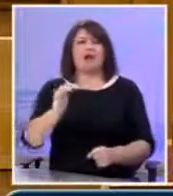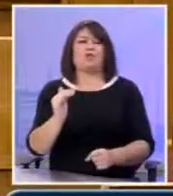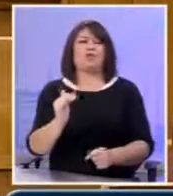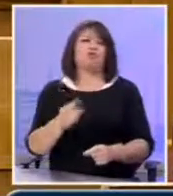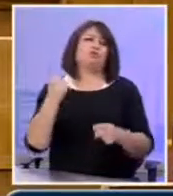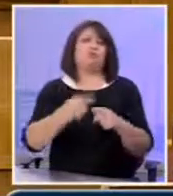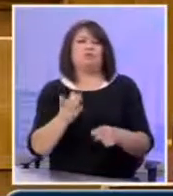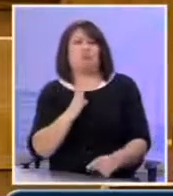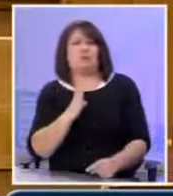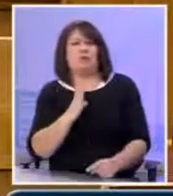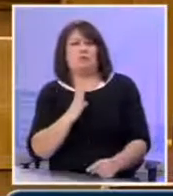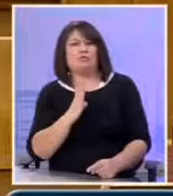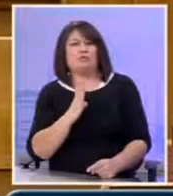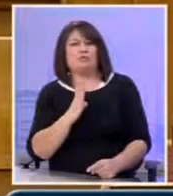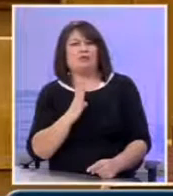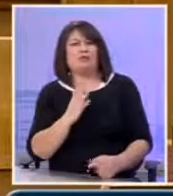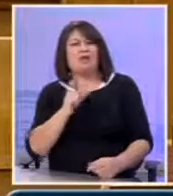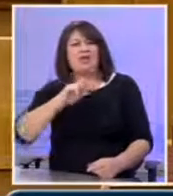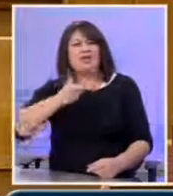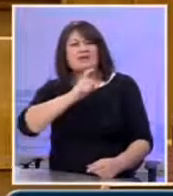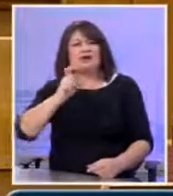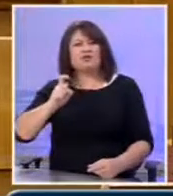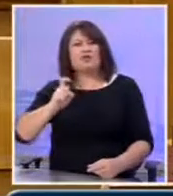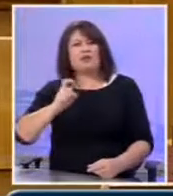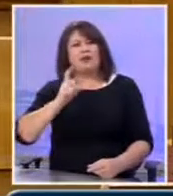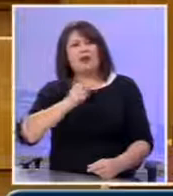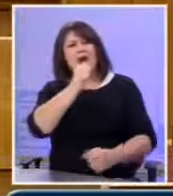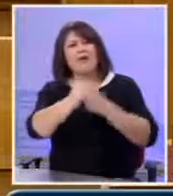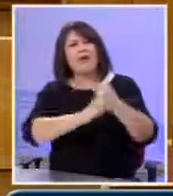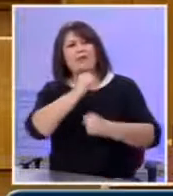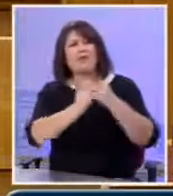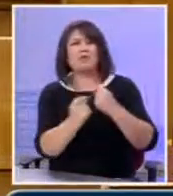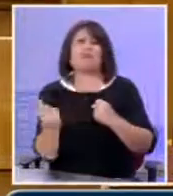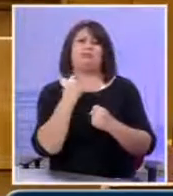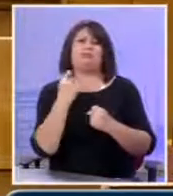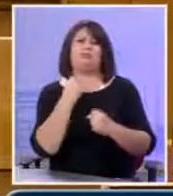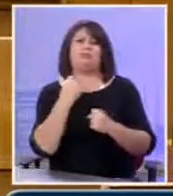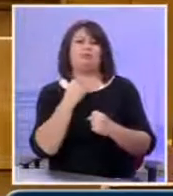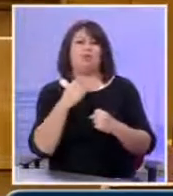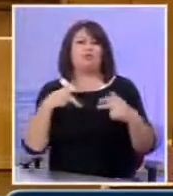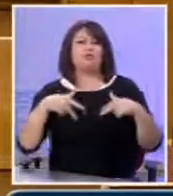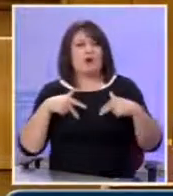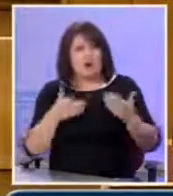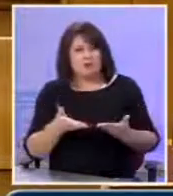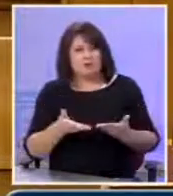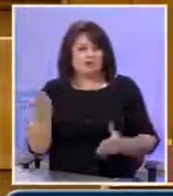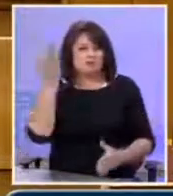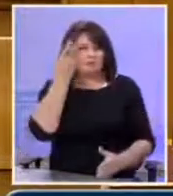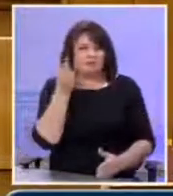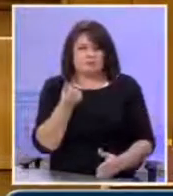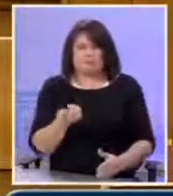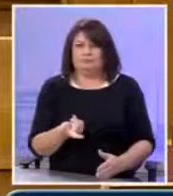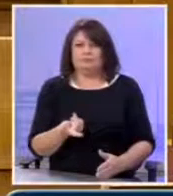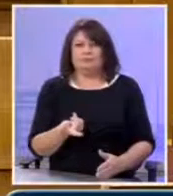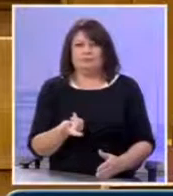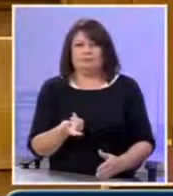κοινωνικά στρώματα φορτώνοντας δισεκατομμύρια απώλειες κάθε χρόνο στις ανάγκες της ελληνικής πολιτείας που κοστίζουν γραμματικά